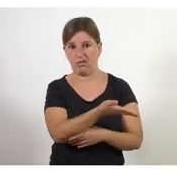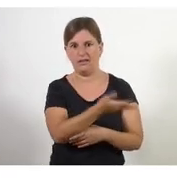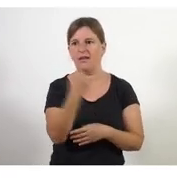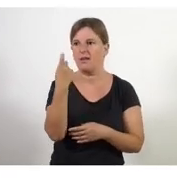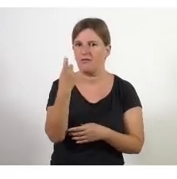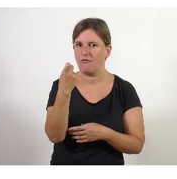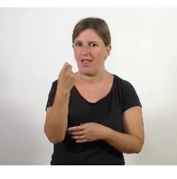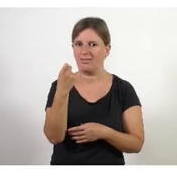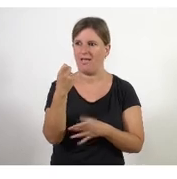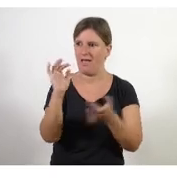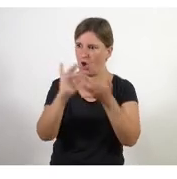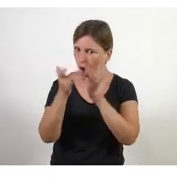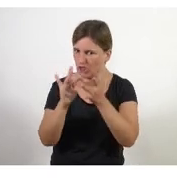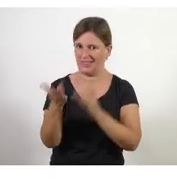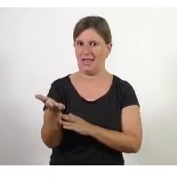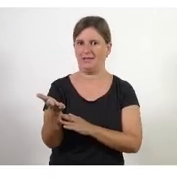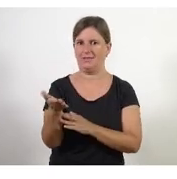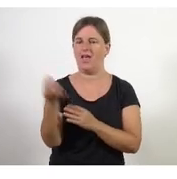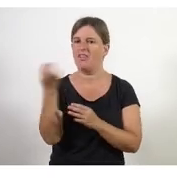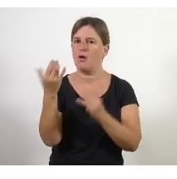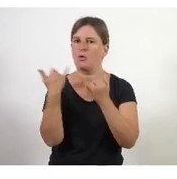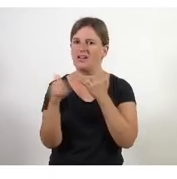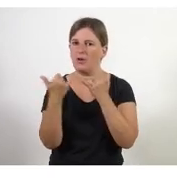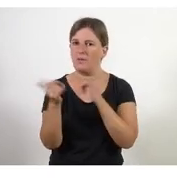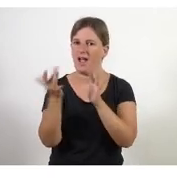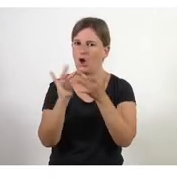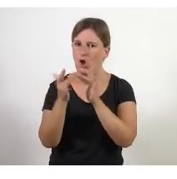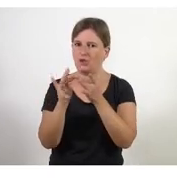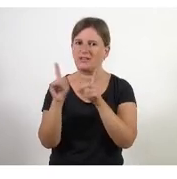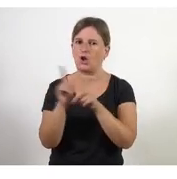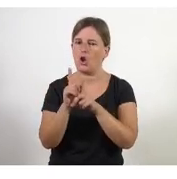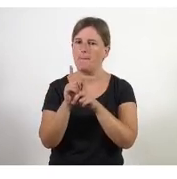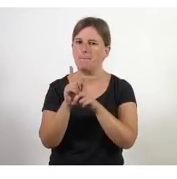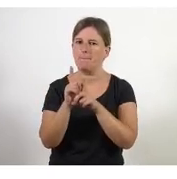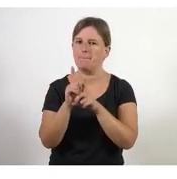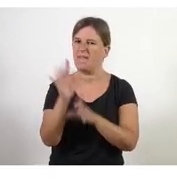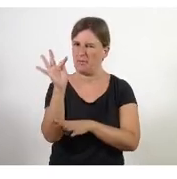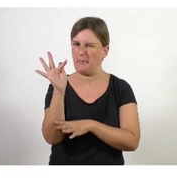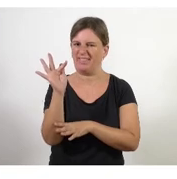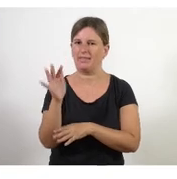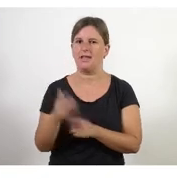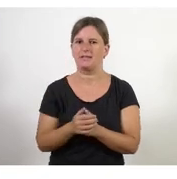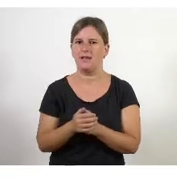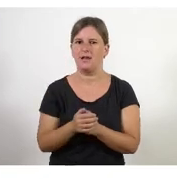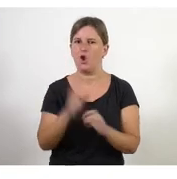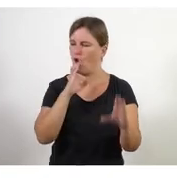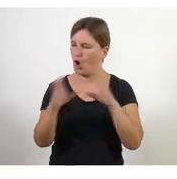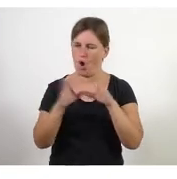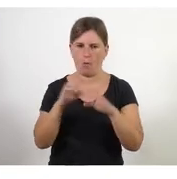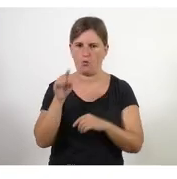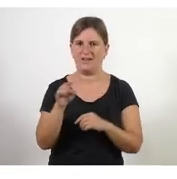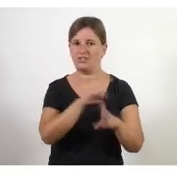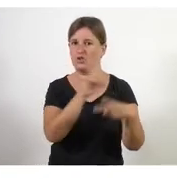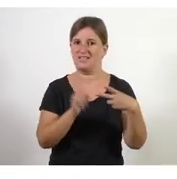contacte repreneu aquest contacte com un avantatge competitiva comunicació i el